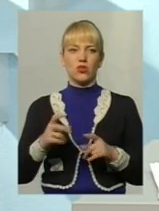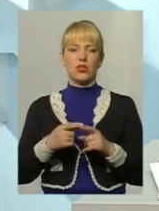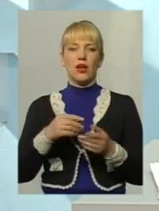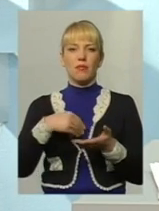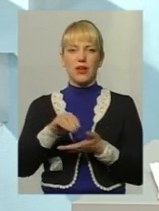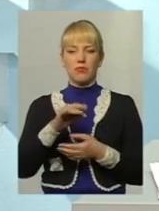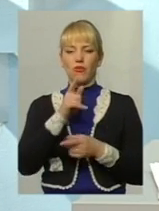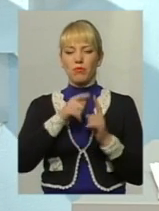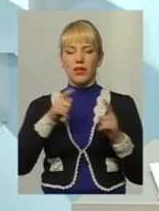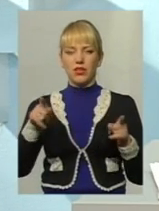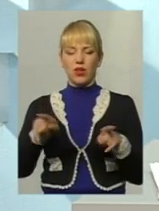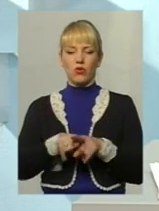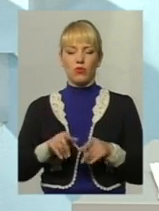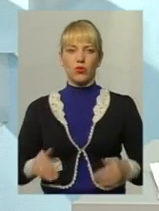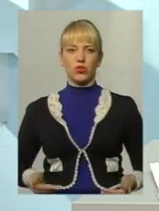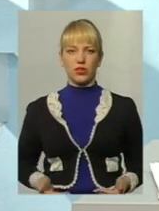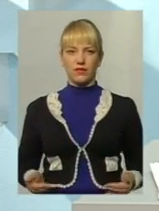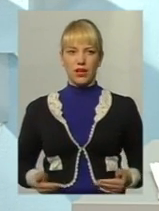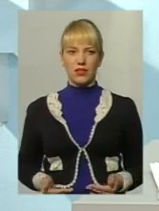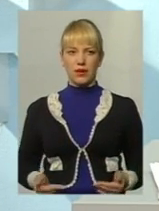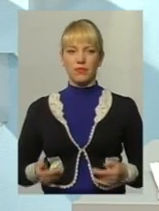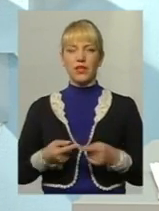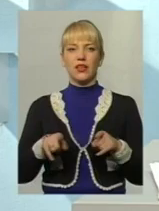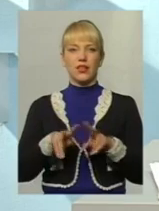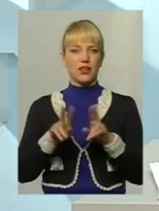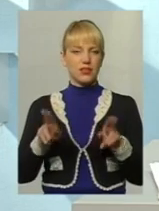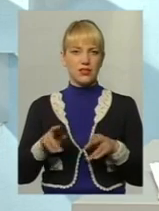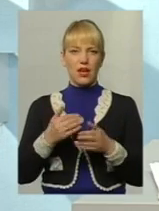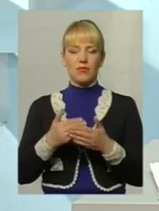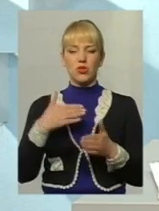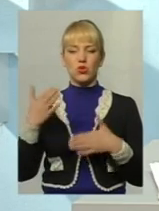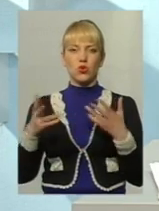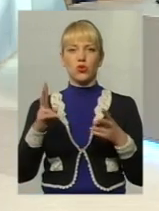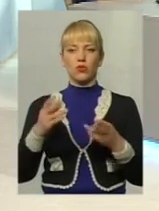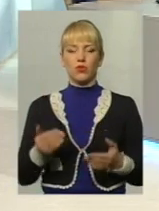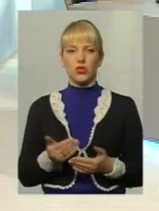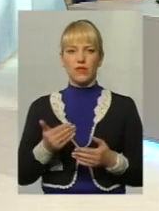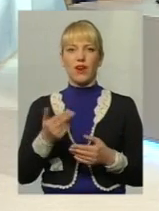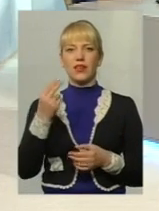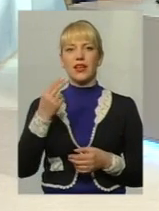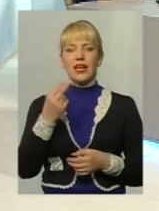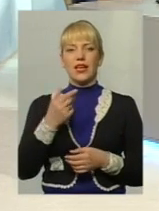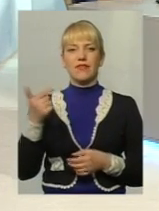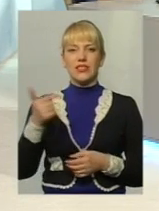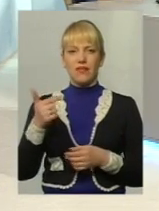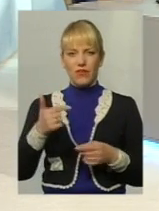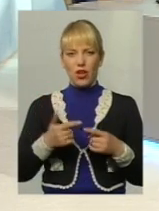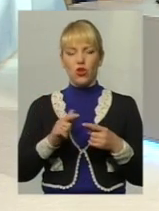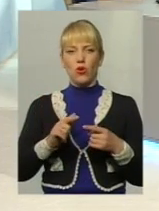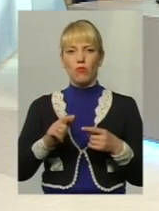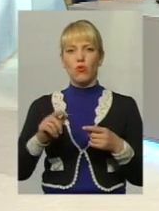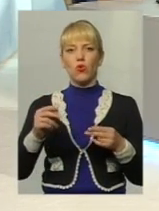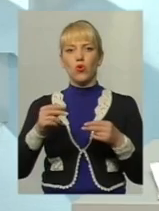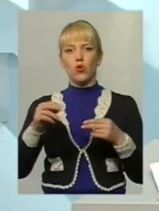придбаного в період такого проживання, фактично такі самі. Тобто, сторони, які проживають в цивільному шлюбі, теж в подальшому